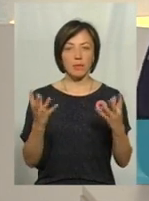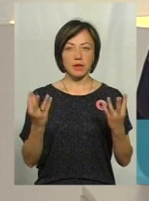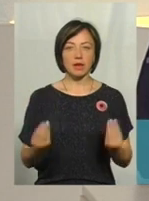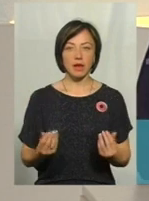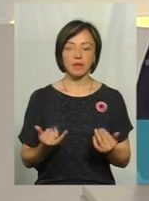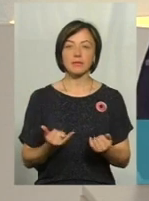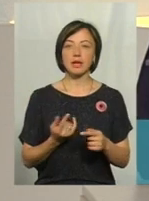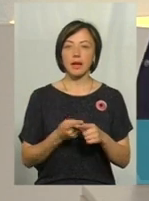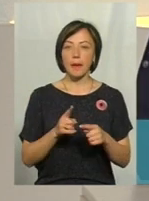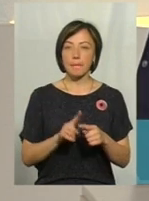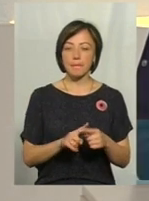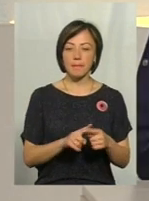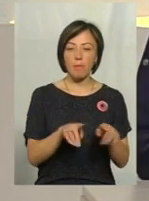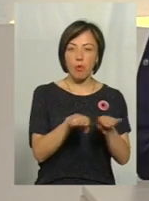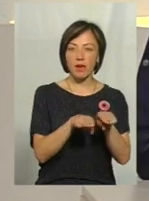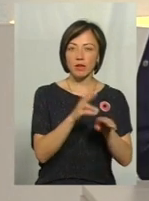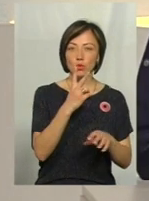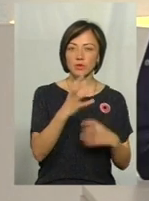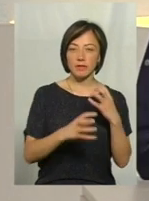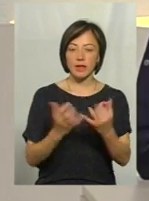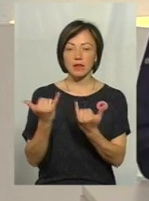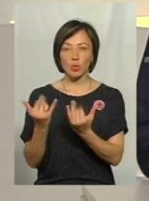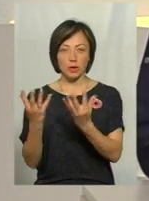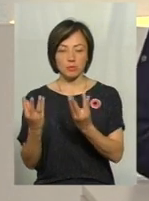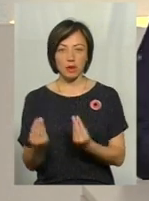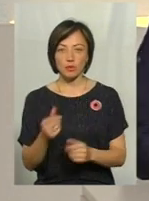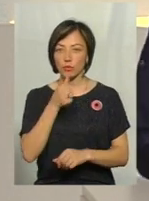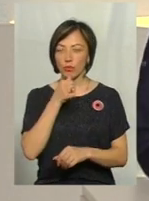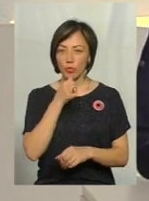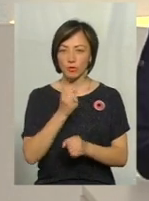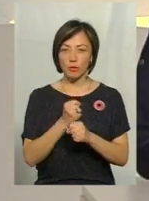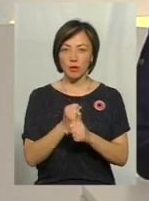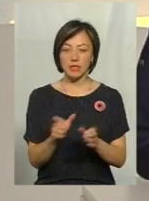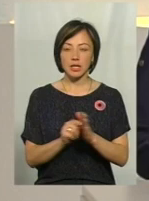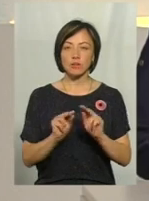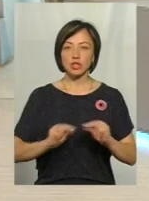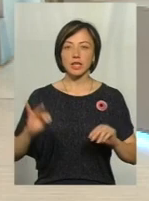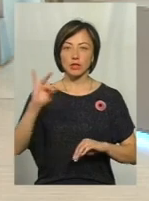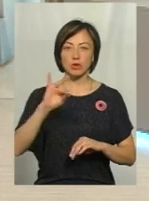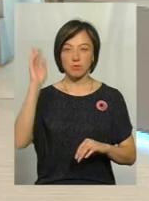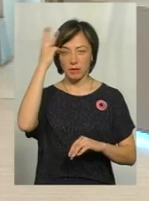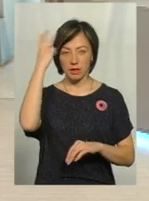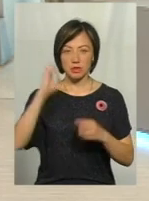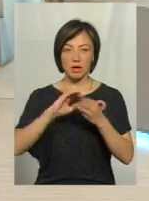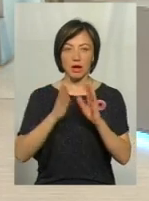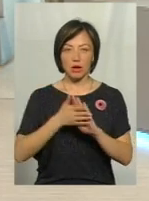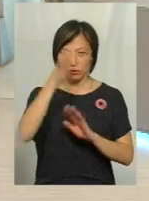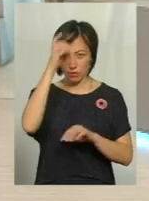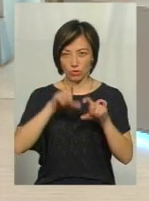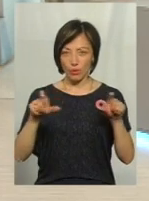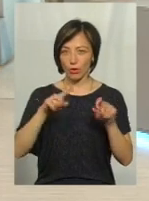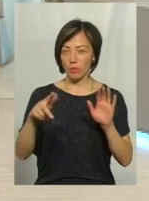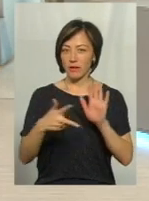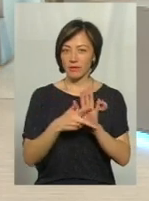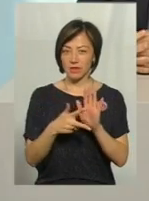Паралелі між Другою світовою і днями нинішніми спробуємо провести із вчителем історії Хмельницької загальноосвітньої школи номер